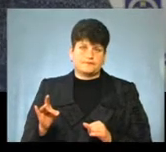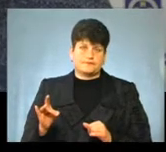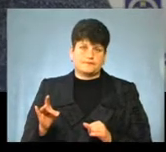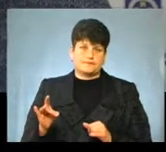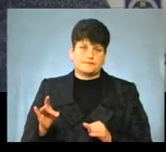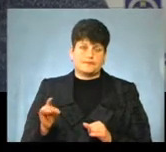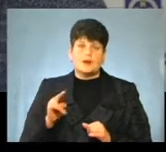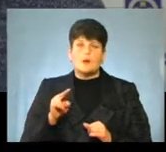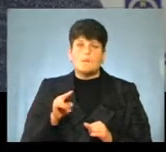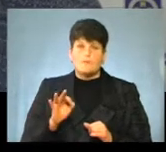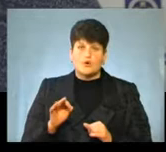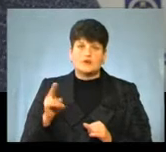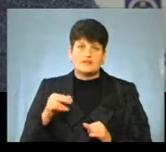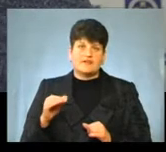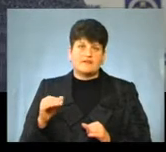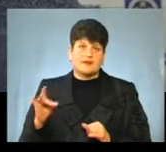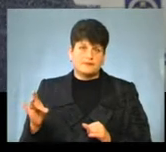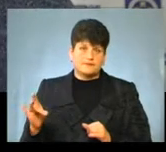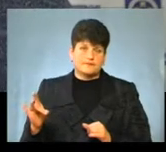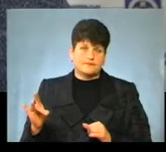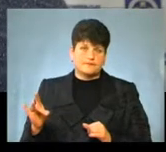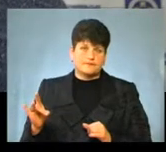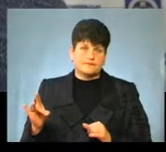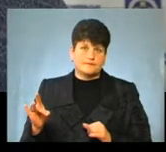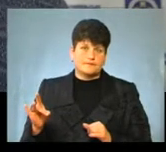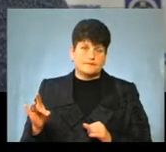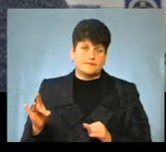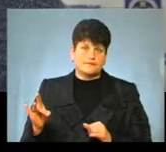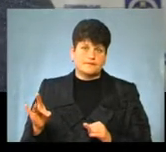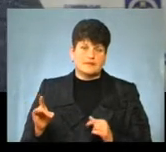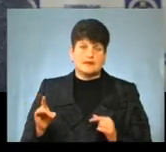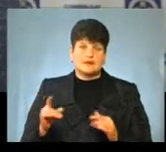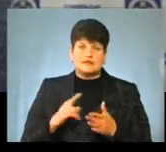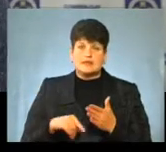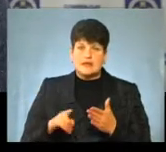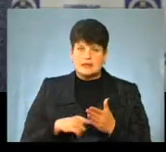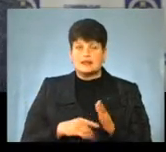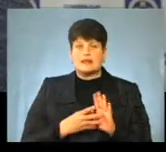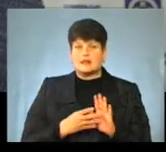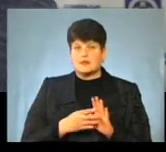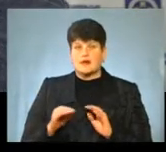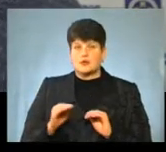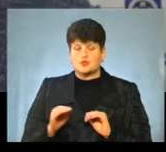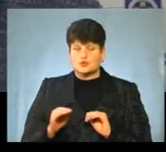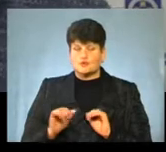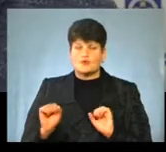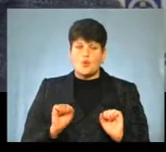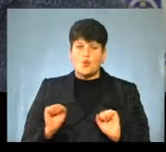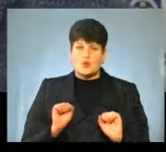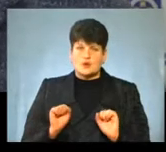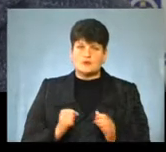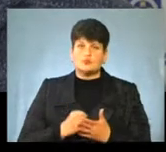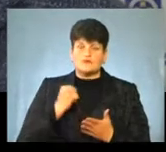По ДФРР, вроді, скажімо так, криги скреслили, 9 жовтня уряд схвалив